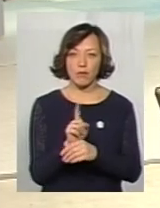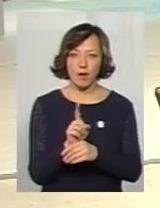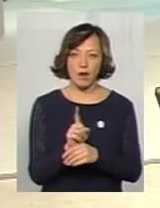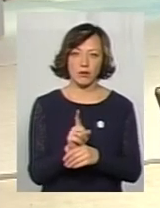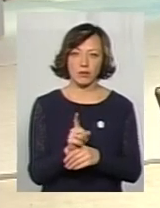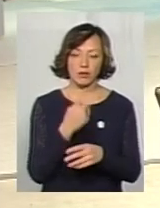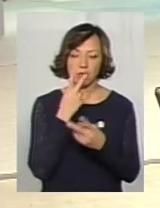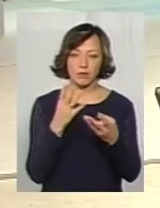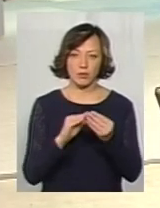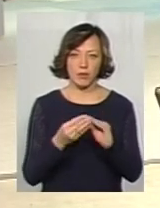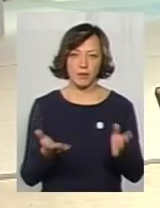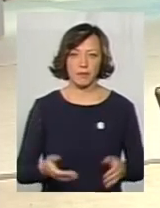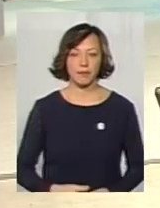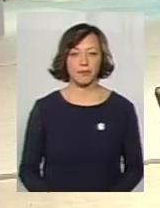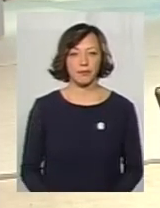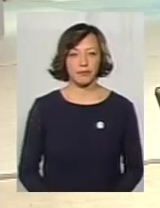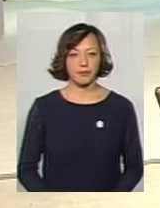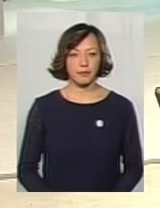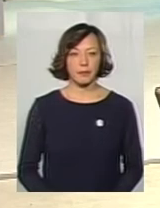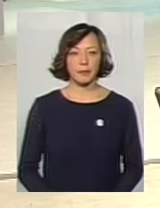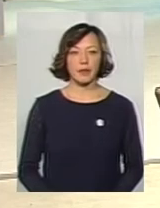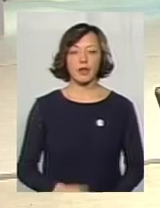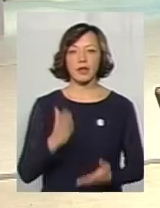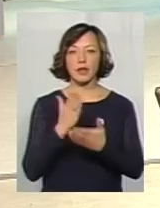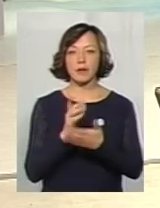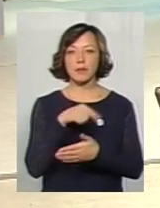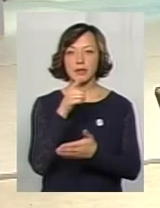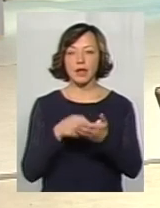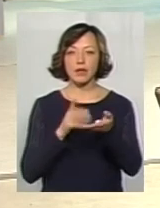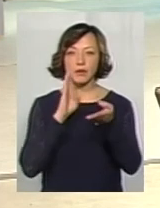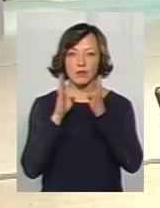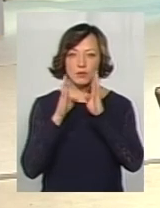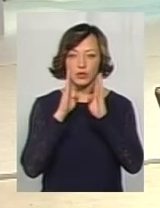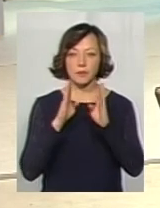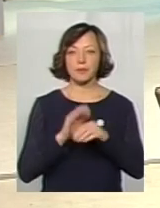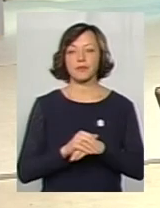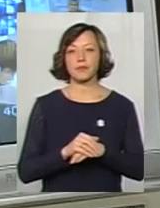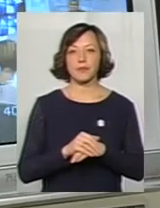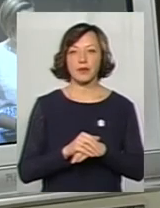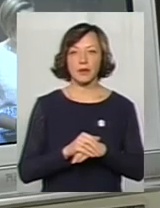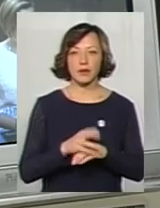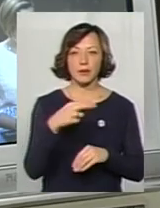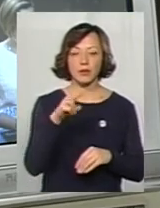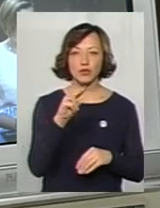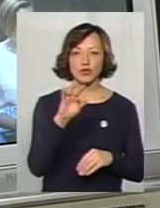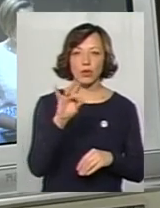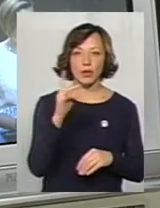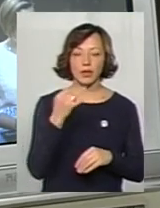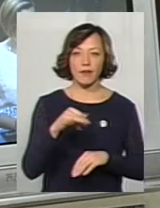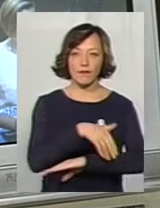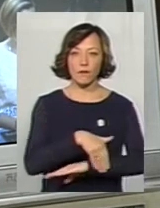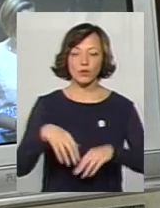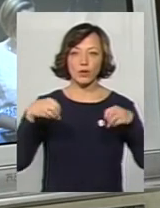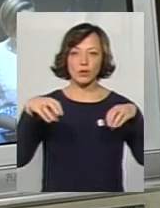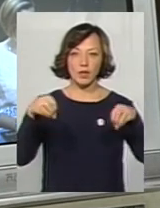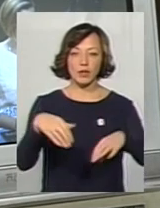з тим, і я не бачу в тому жодної проблеми, насправді. Дякую, в нас є питання у соцмережах. Дмитро Чорний питає, щодо вуличного освітлення.